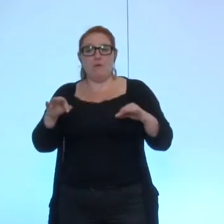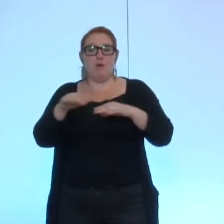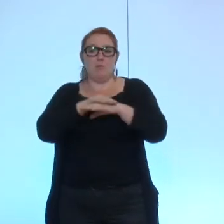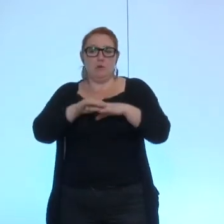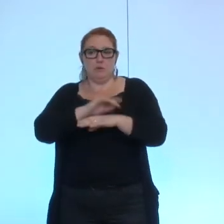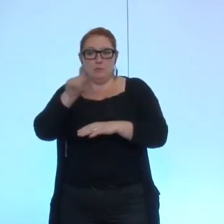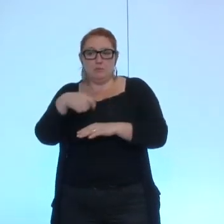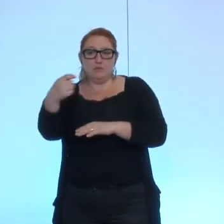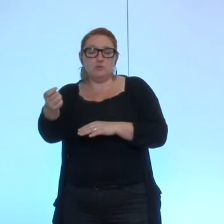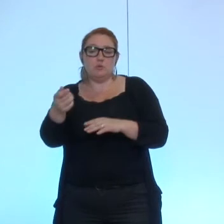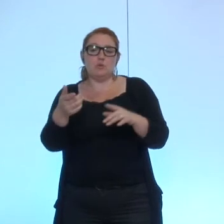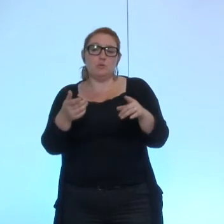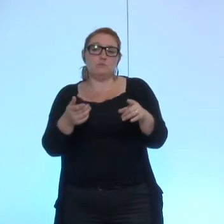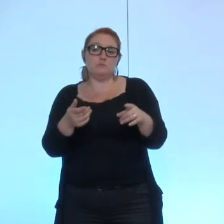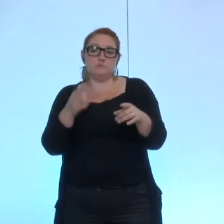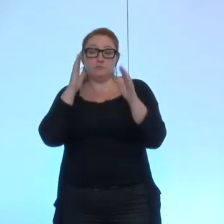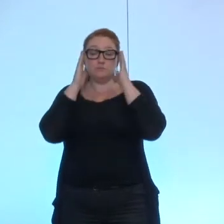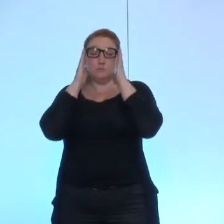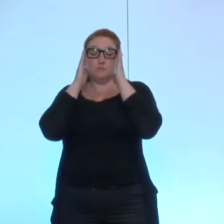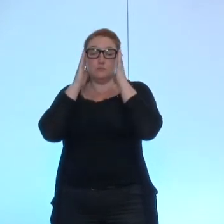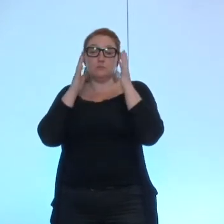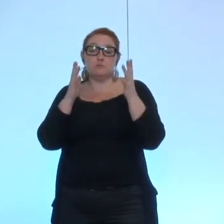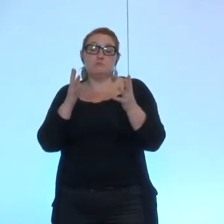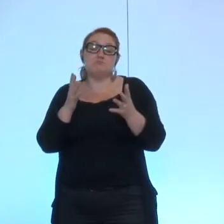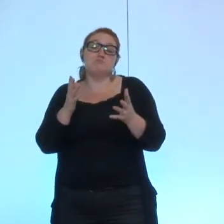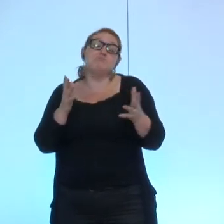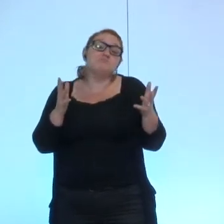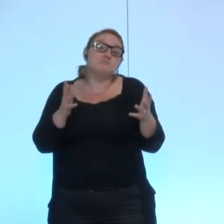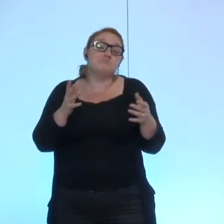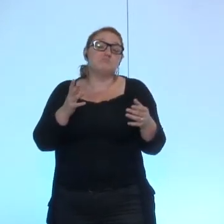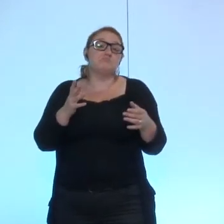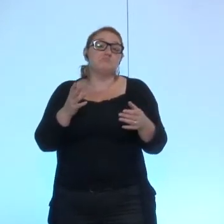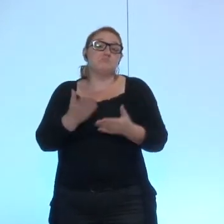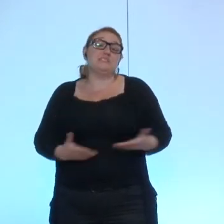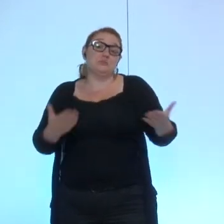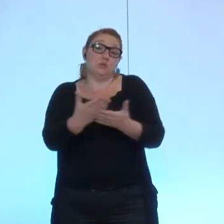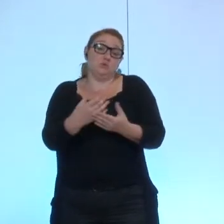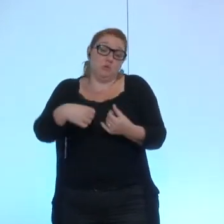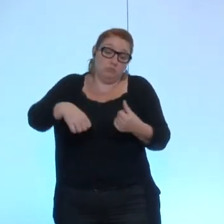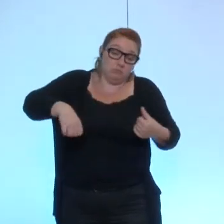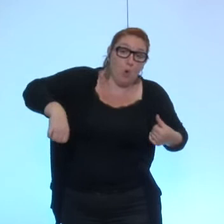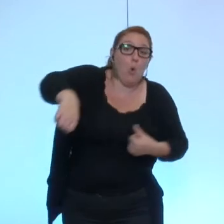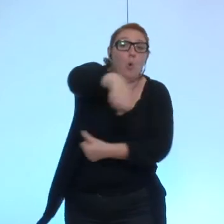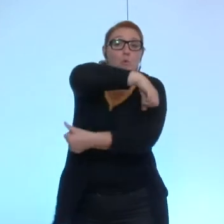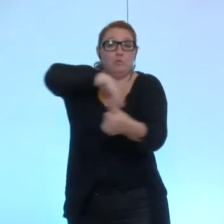une certaine attente à la suite du renouvellement et du changement et peut-être aussi du